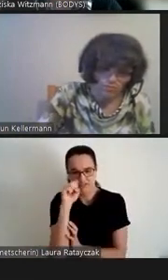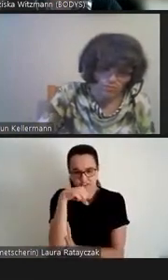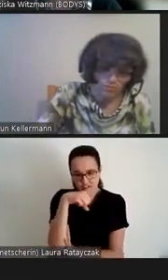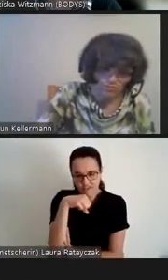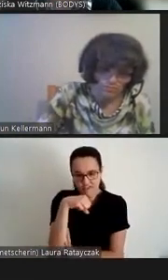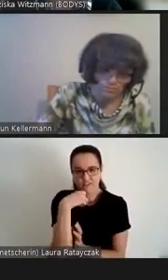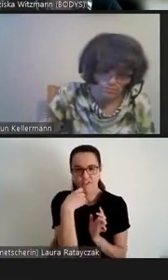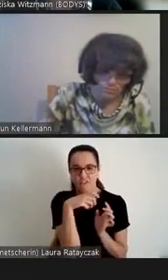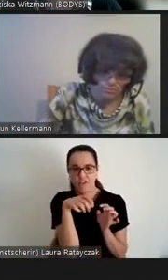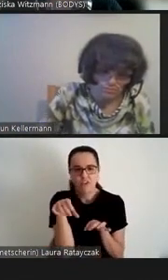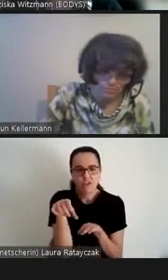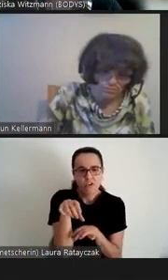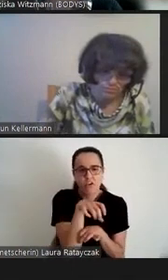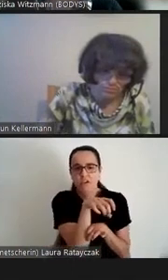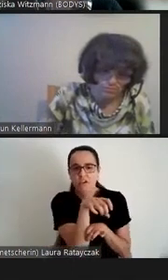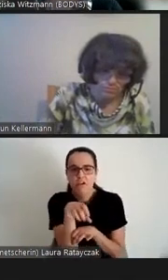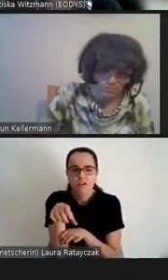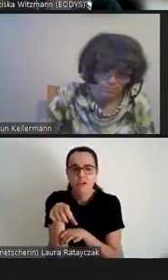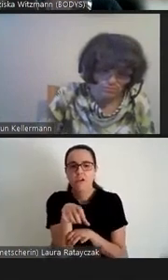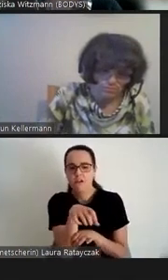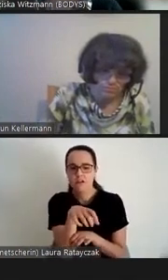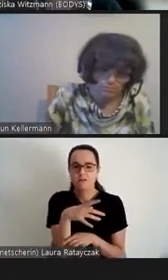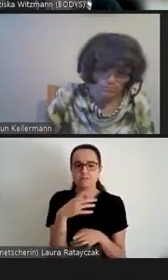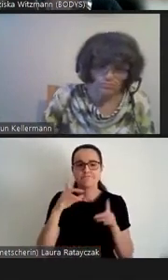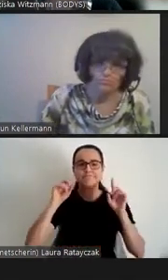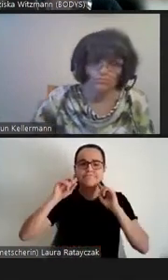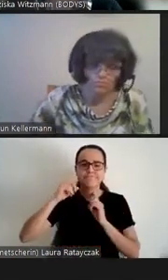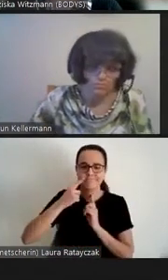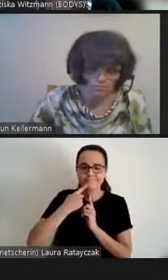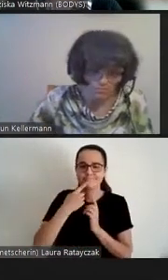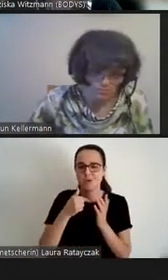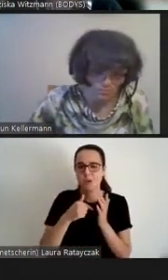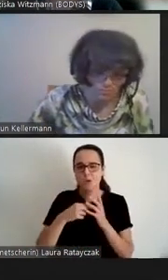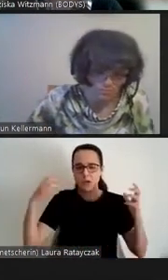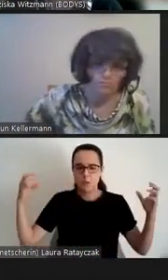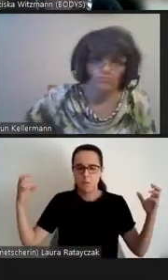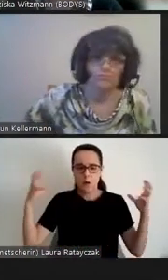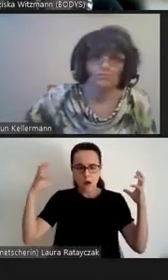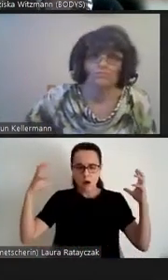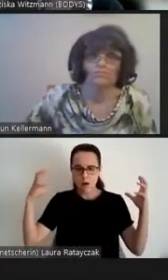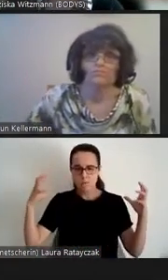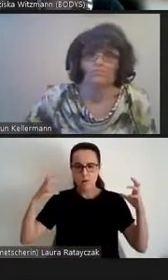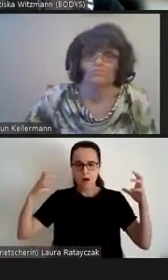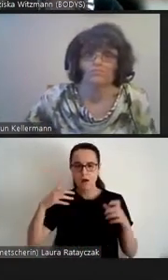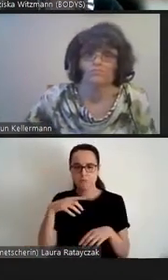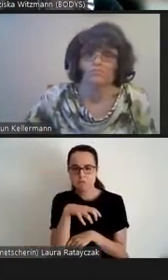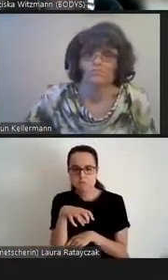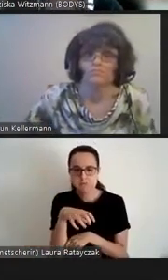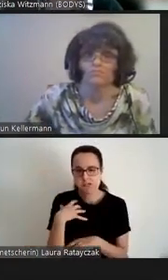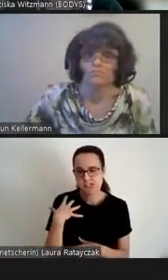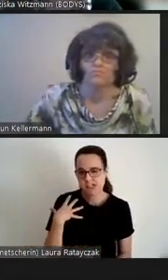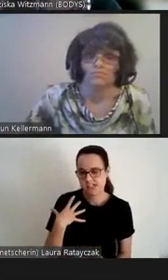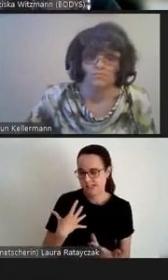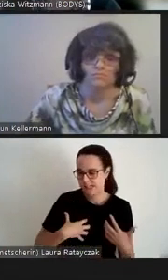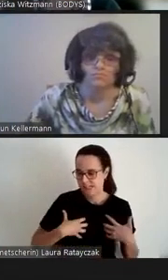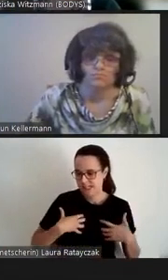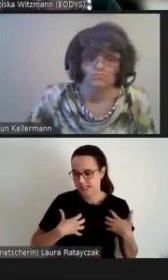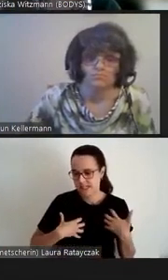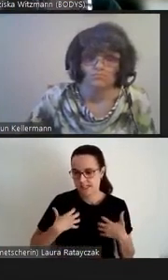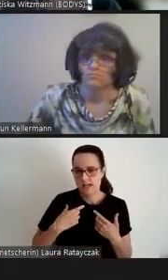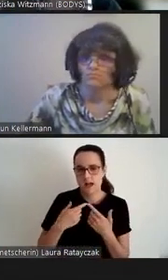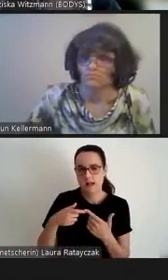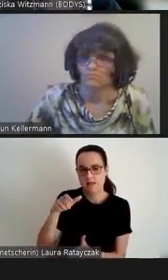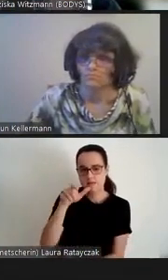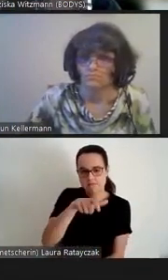Glockenschall, dass er eben eine Eifersucht gegenüber einem